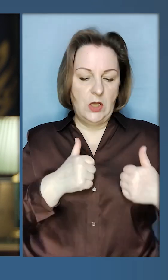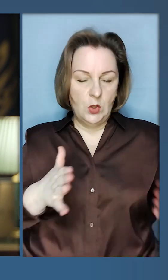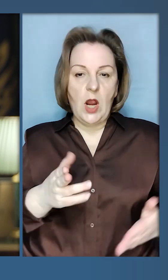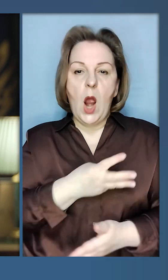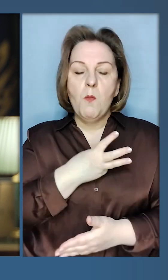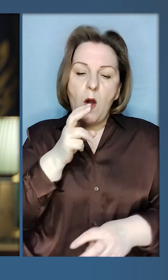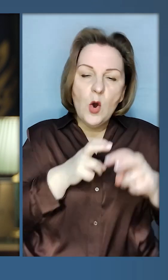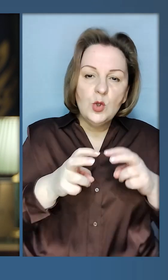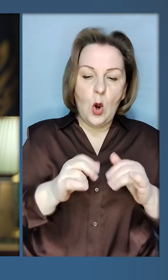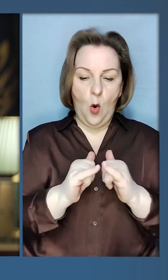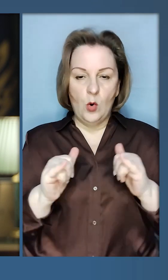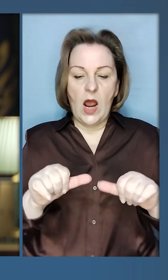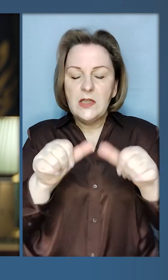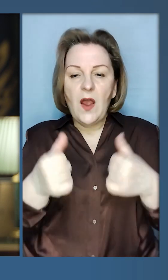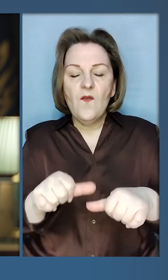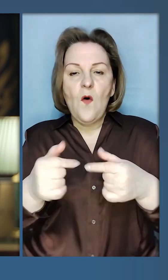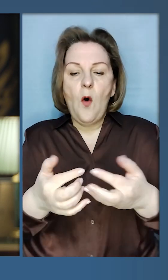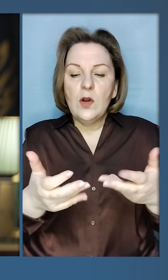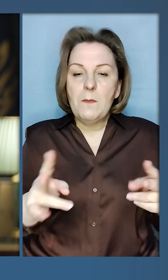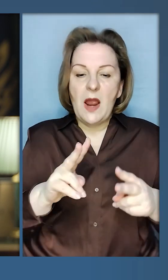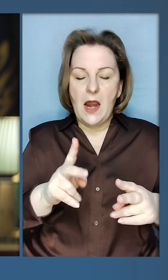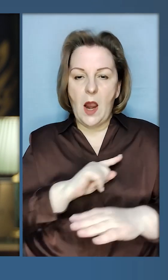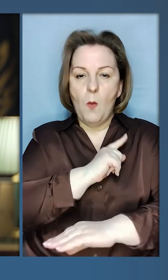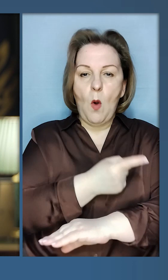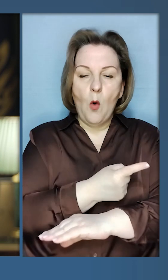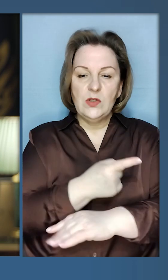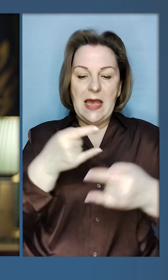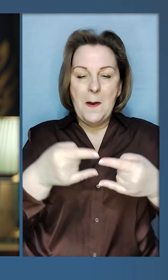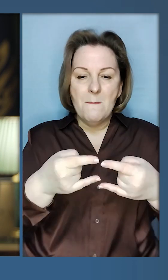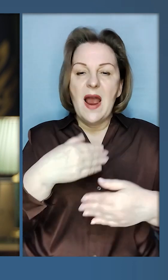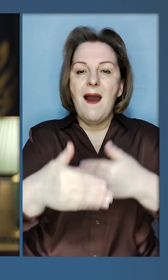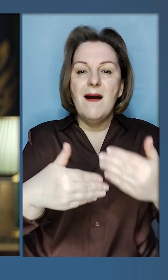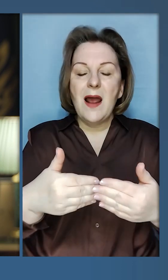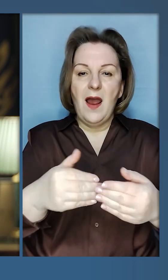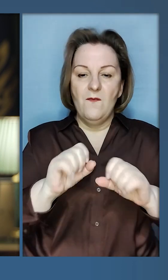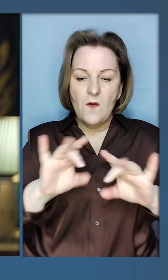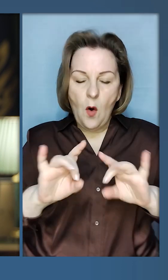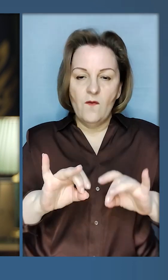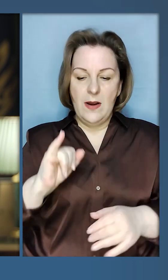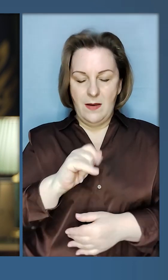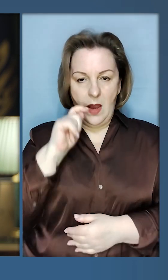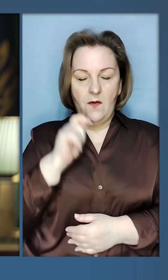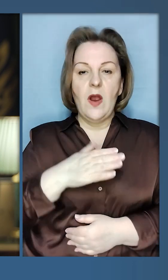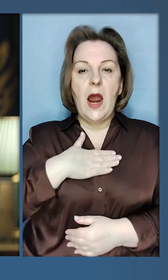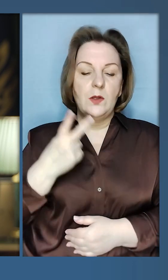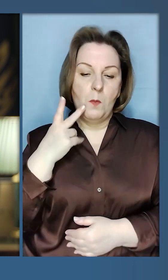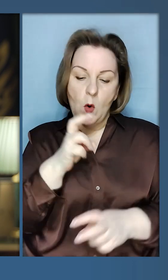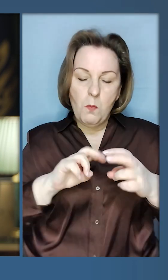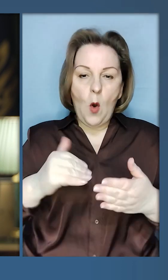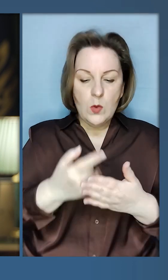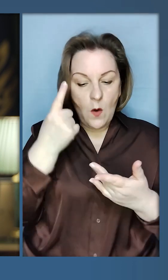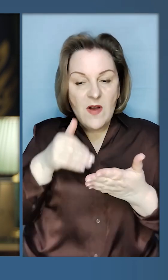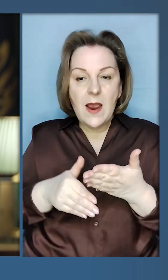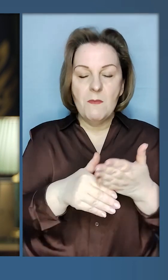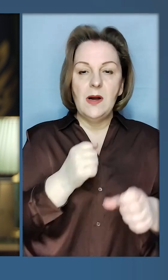за щире бажання шукати і розвивати формати, які посилять марафон, а отже і України. І дякую за постійний